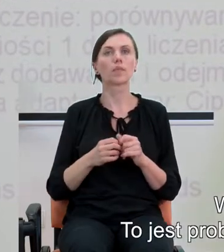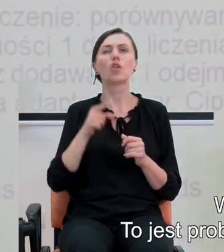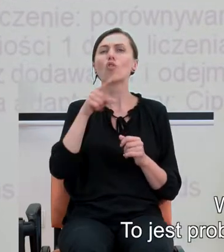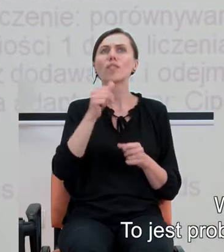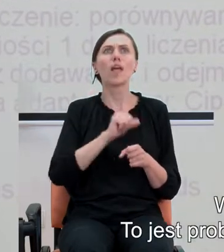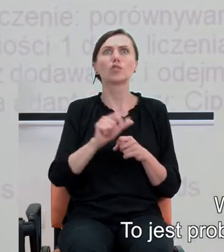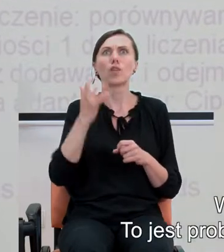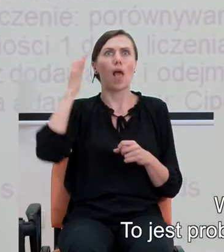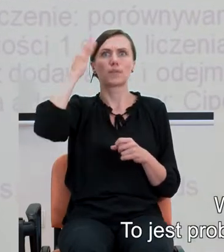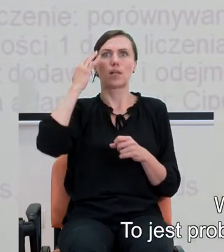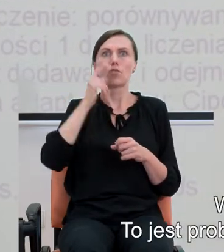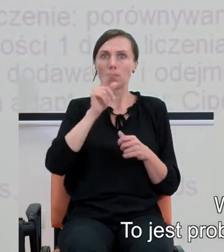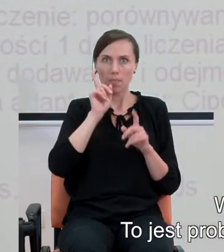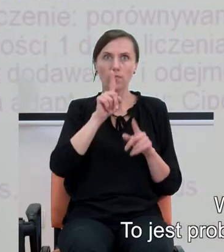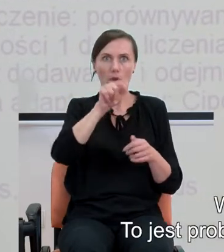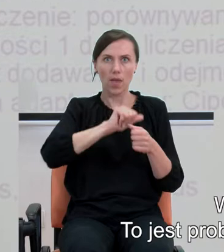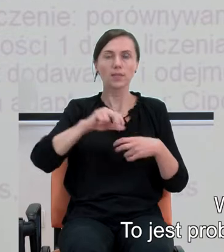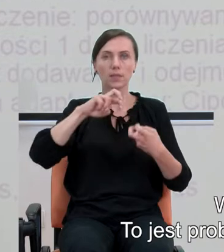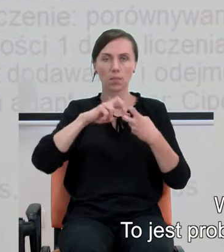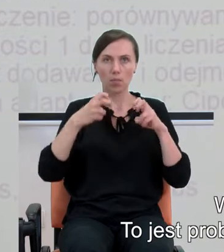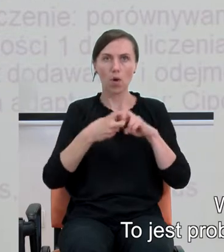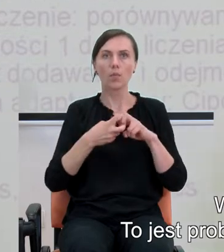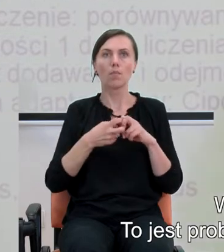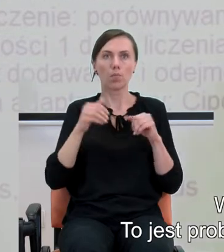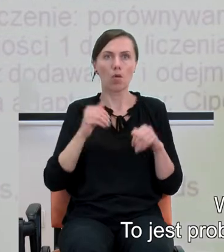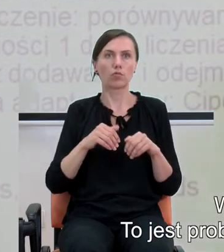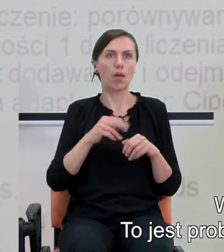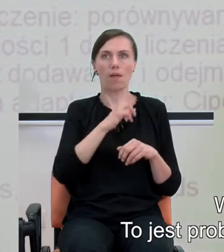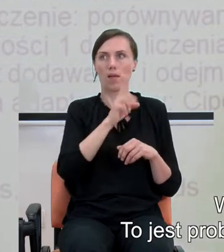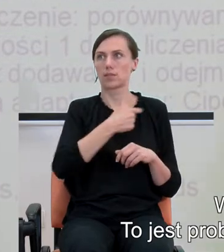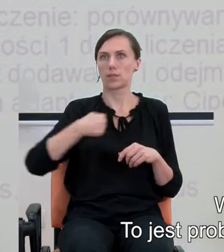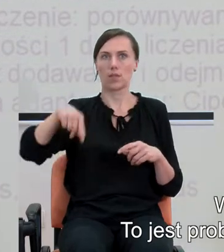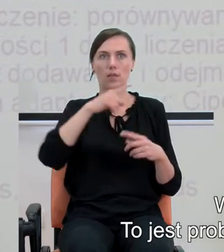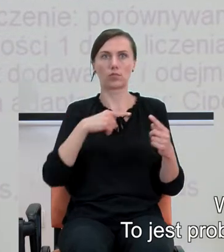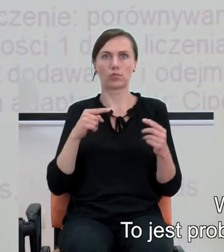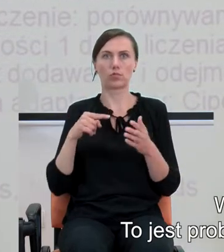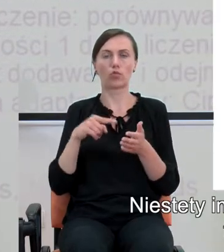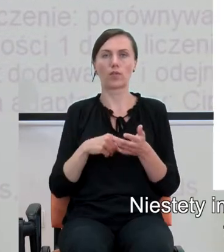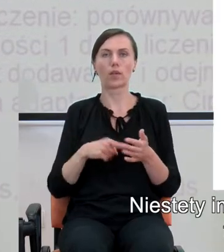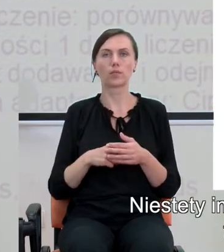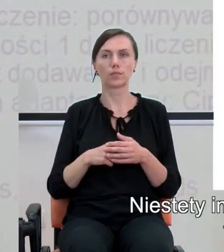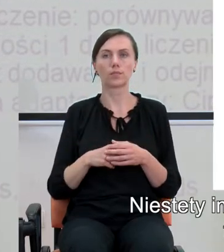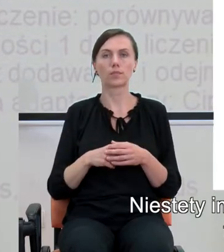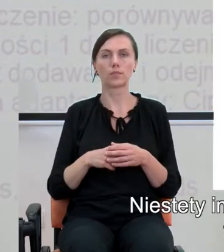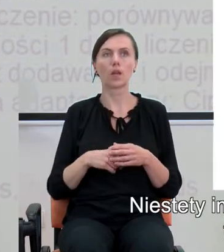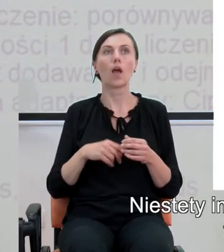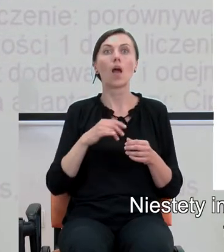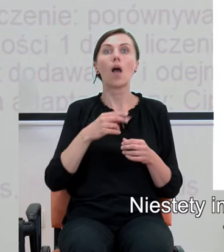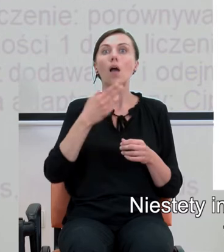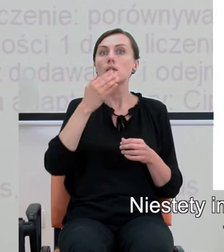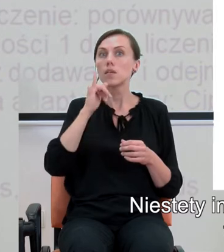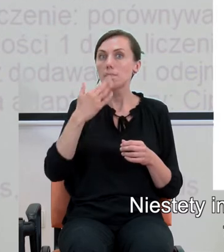jest coś abstrakcyjnego. To jest problem, na który może natknąć się każdy z nas. Niestety, im jesteśmy